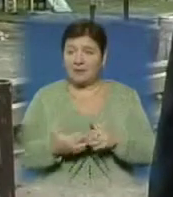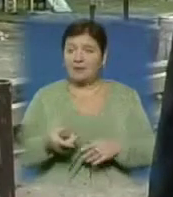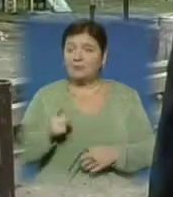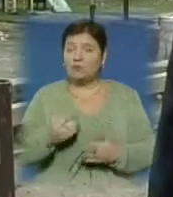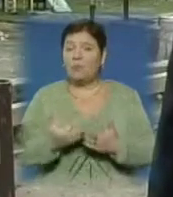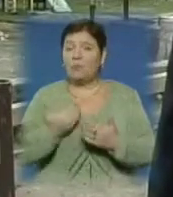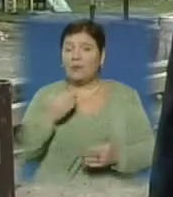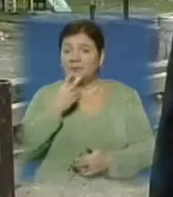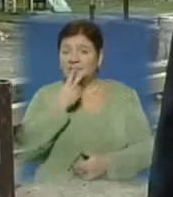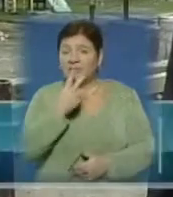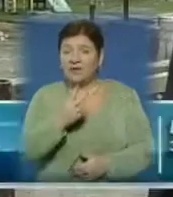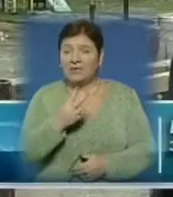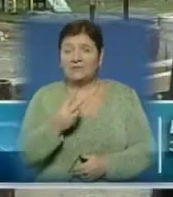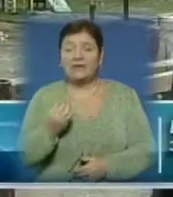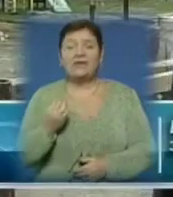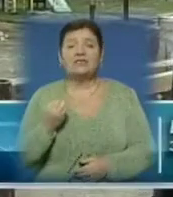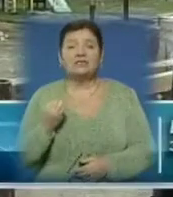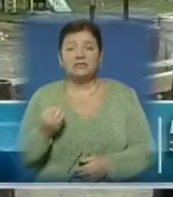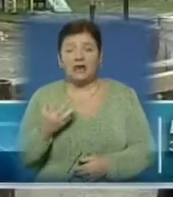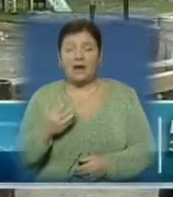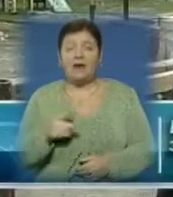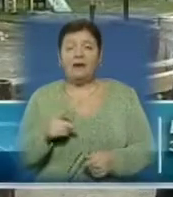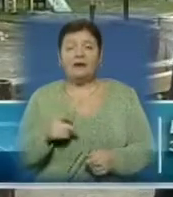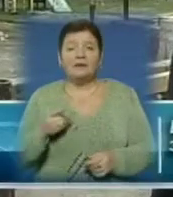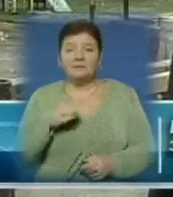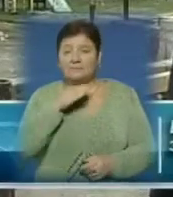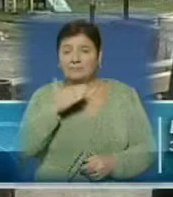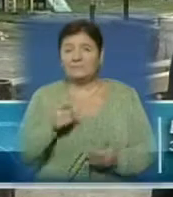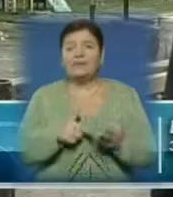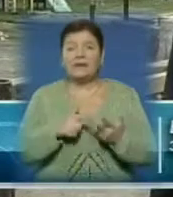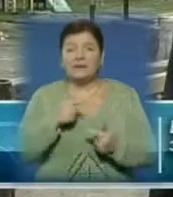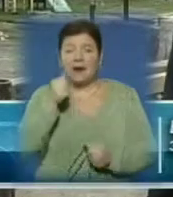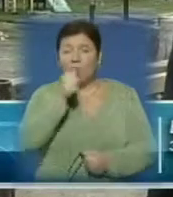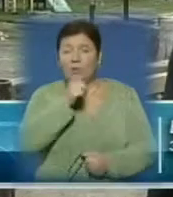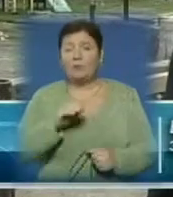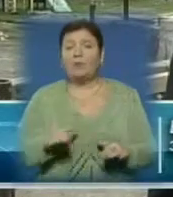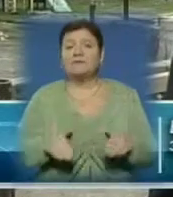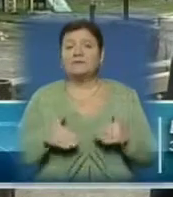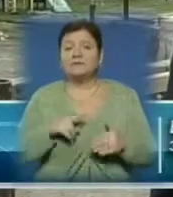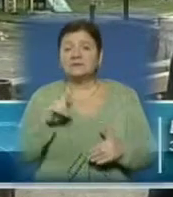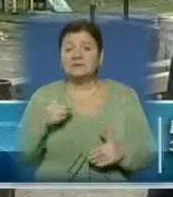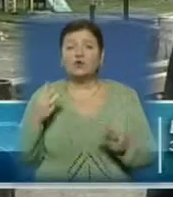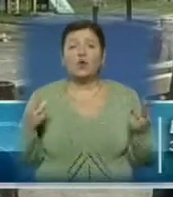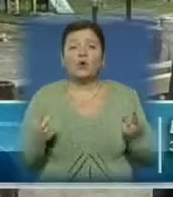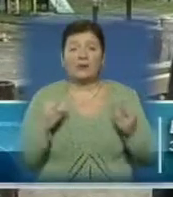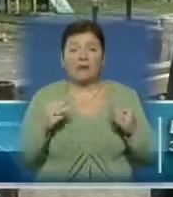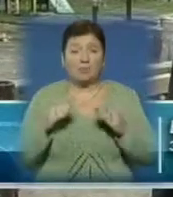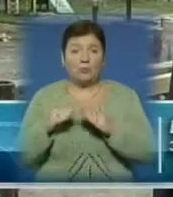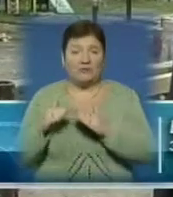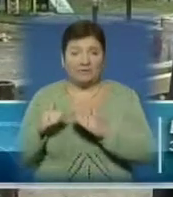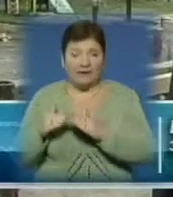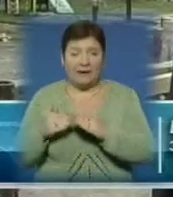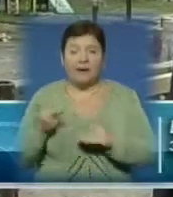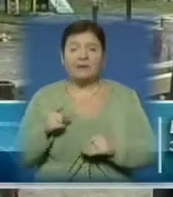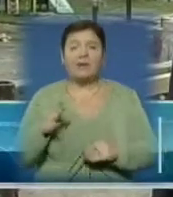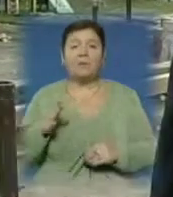передбачається ще розміщення ФАПу. Декілька років тому в запереділі згоріла будівля, де